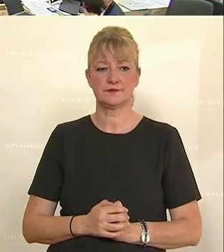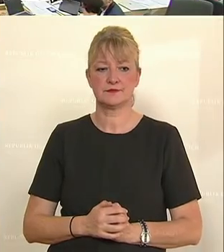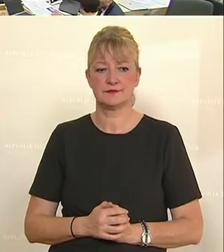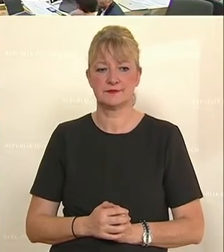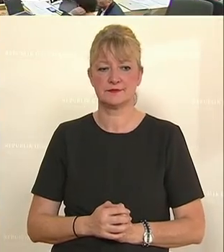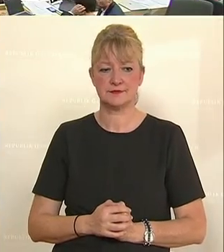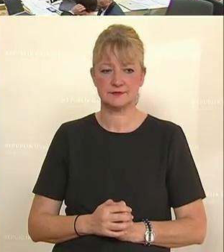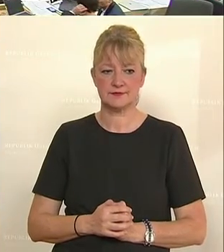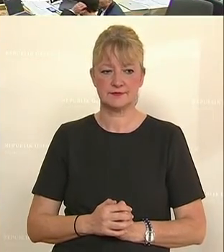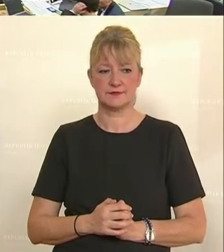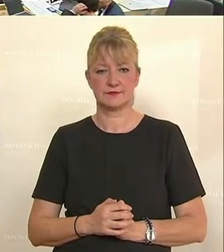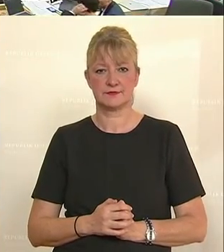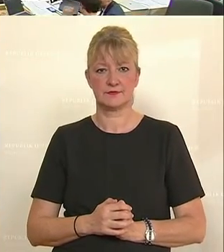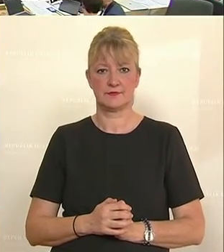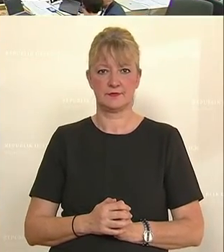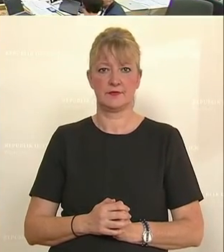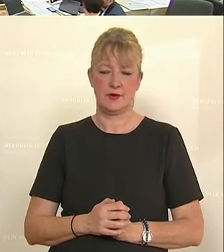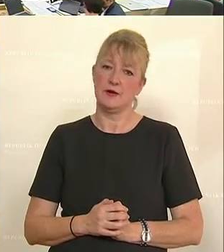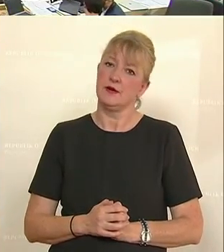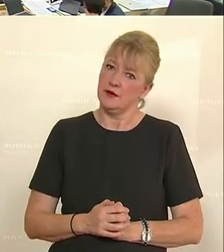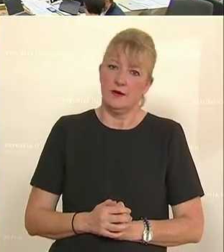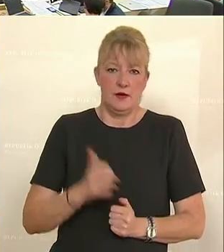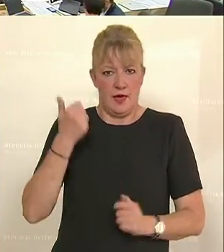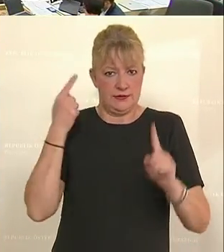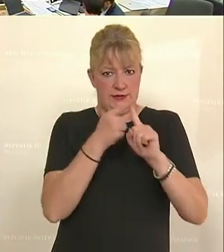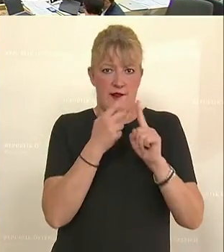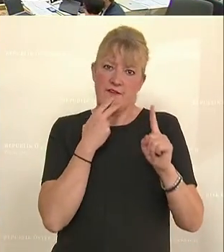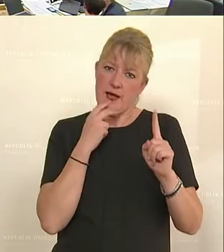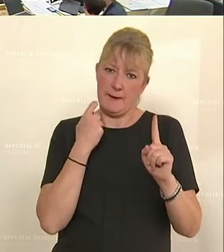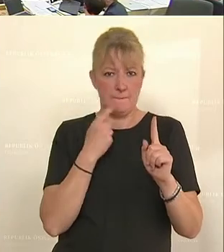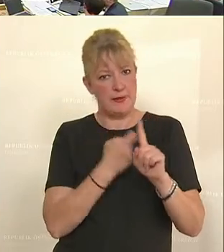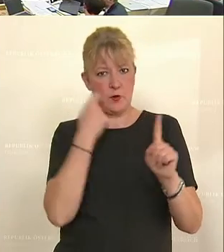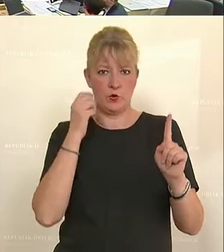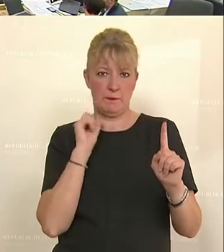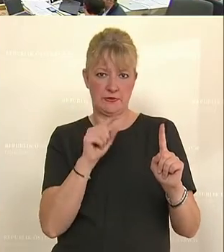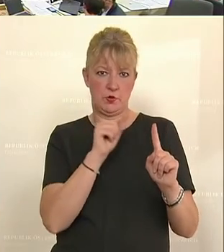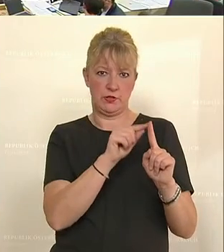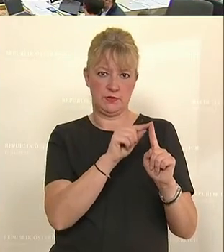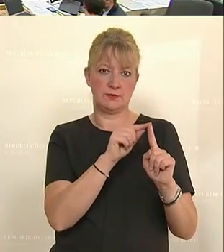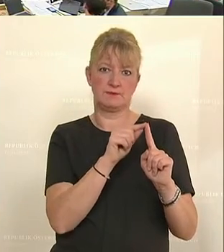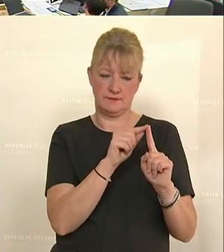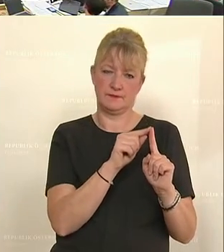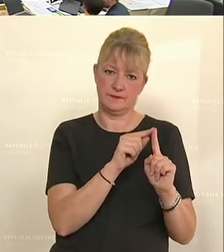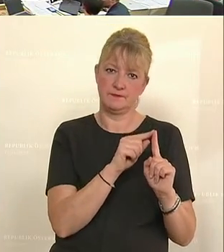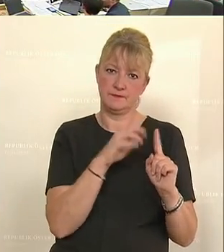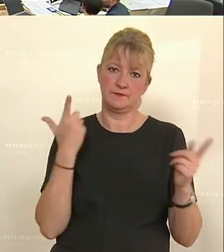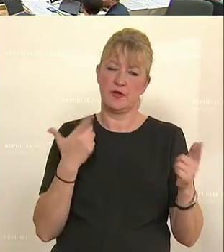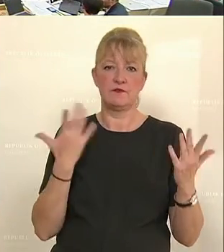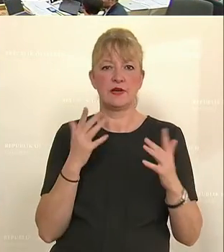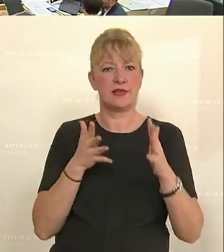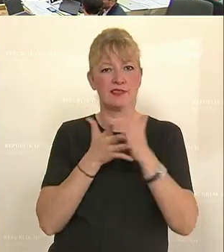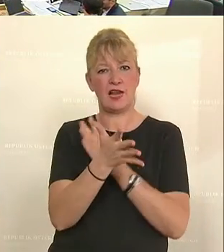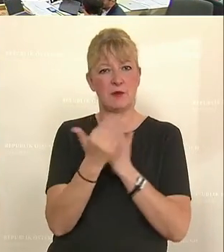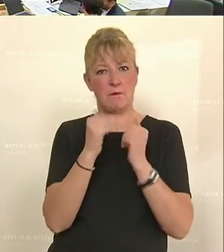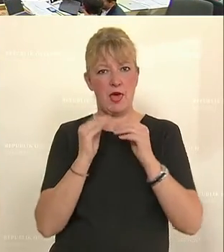Ein Ziel möchte ich besonders betonen, Herr Kollege, Sie besonders wichtig, die Erhöhung der Transparenz.